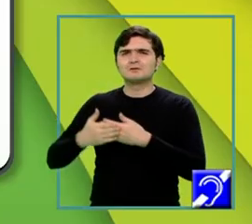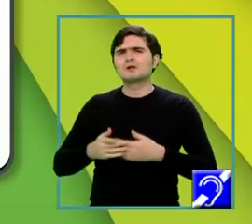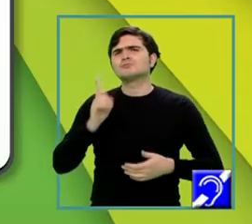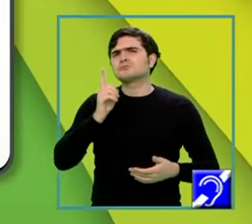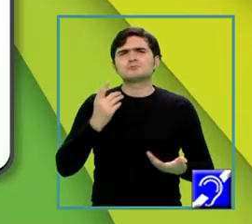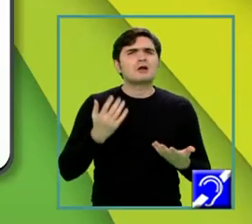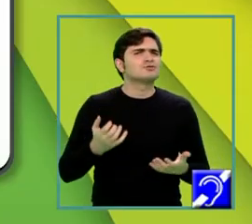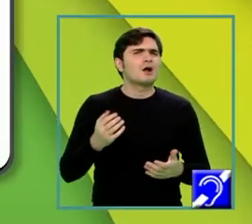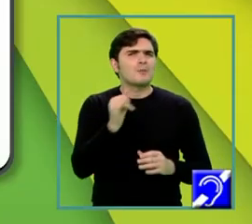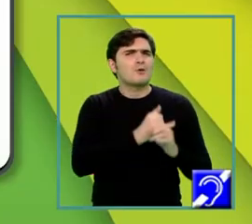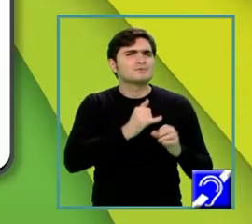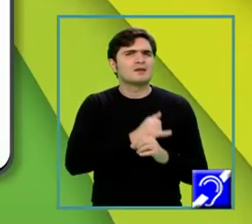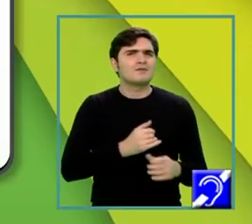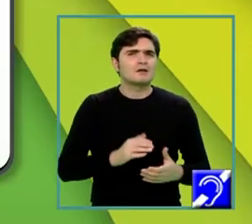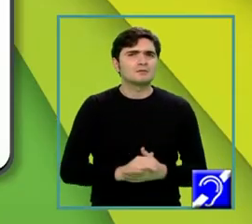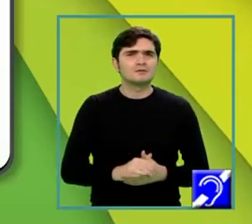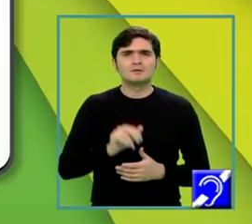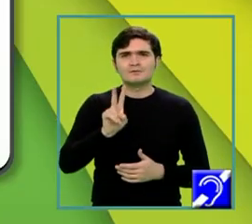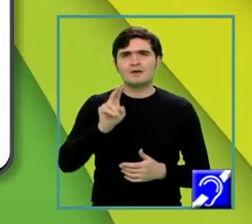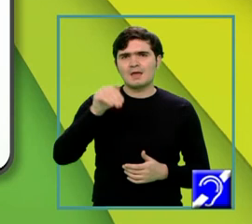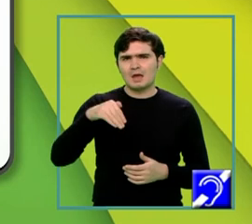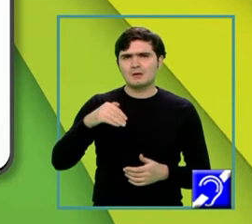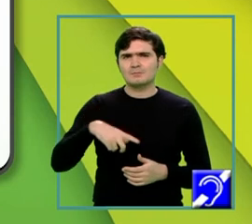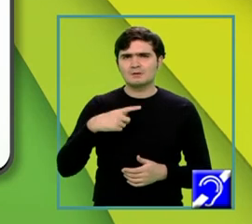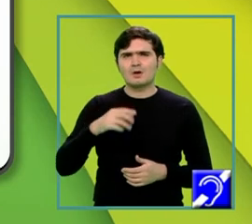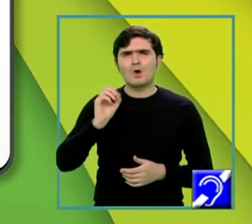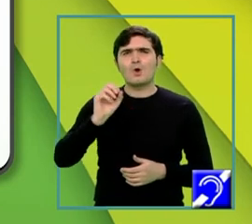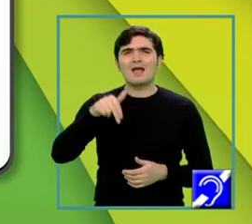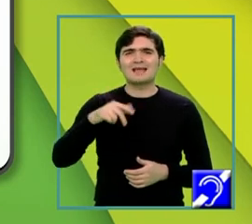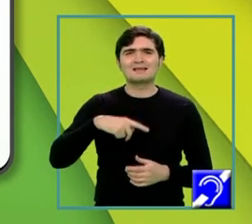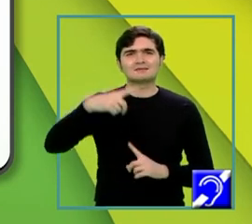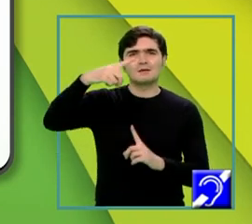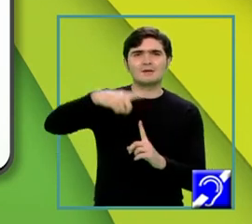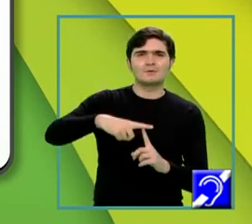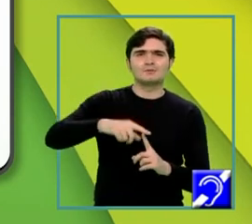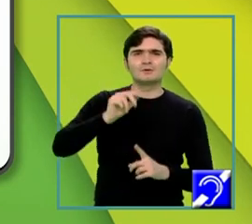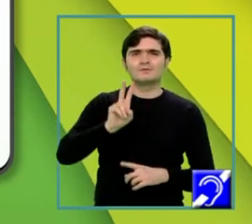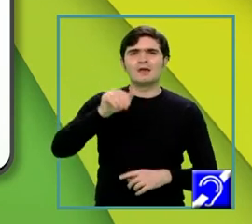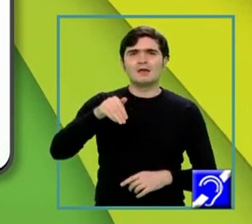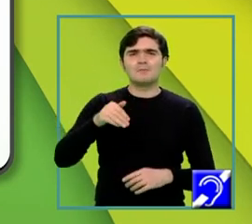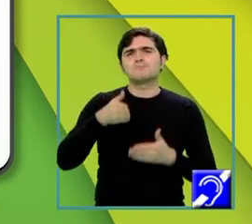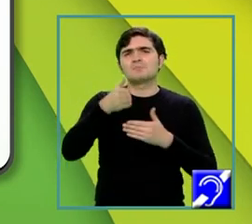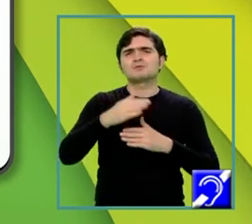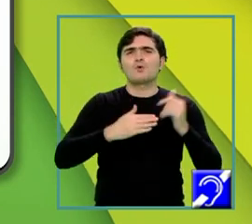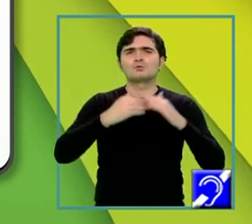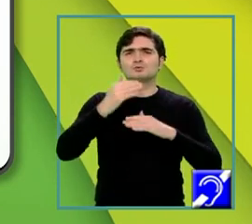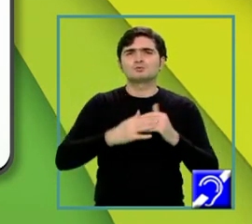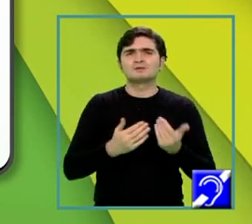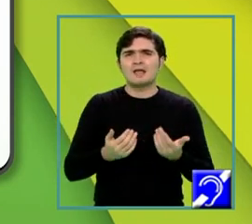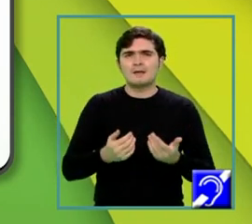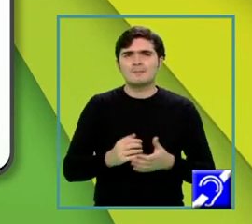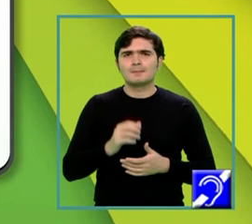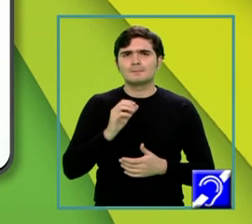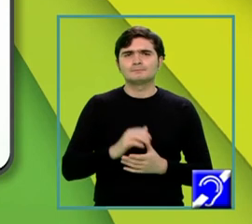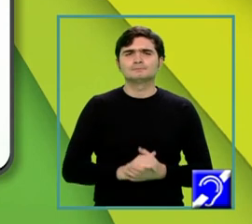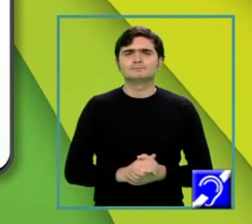am observat acolo? Că OM este perpendiculară pe VM prin construcție, am dus o perpendiculară din O pe